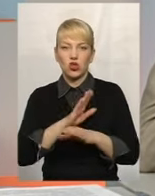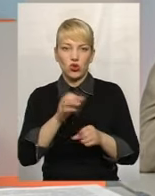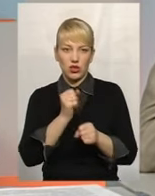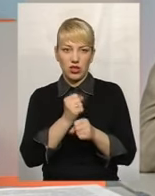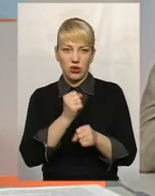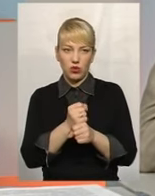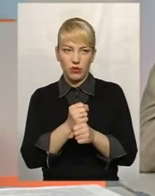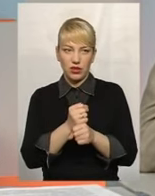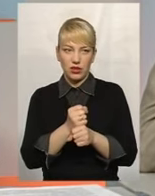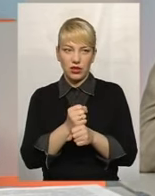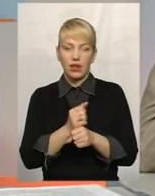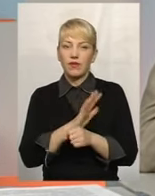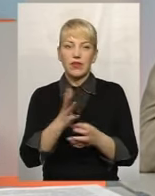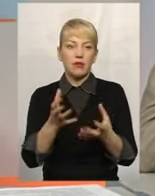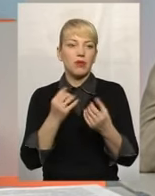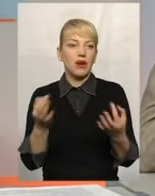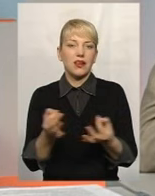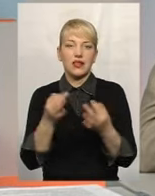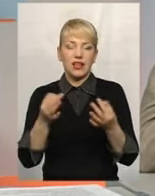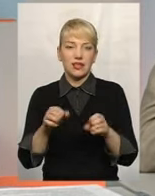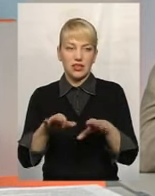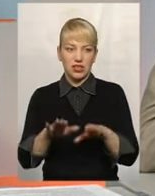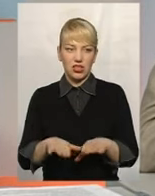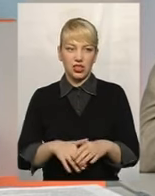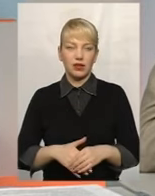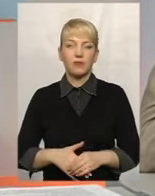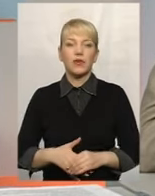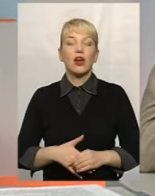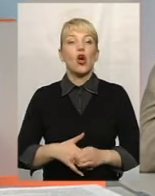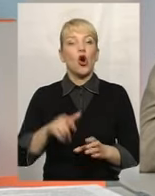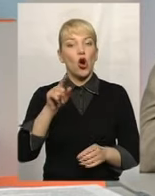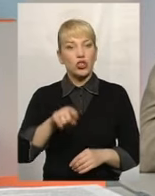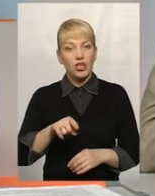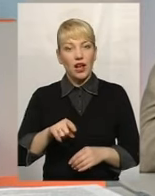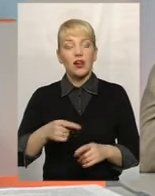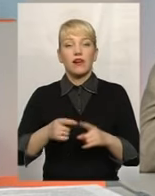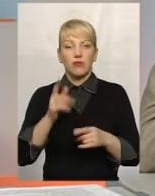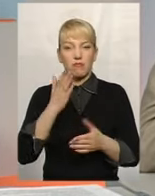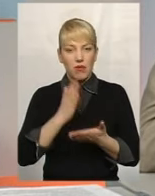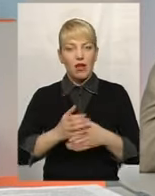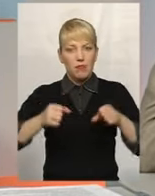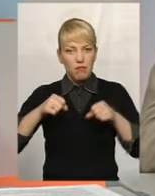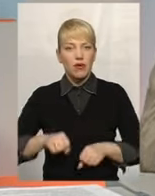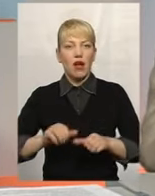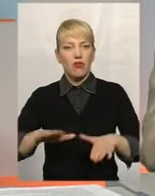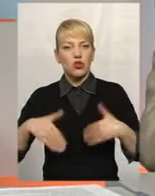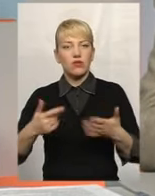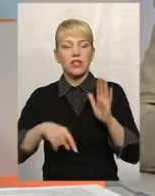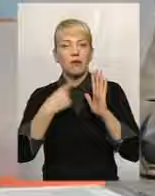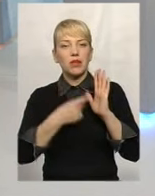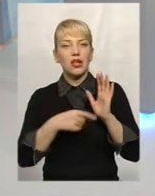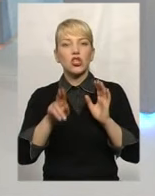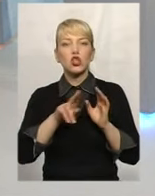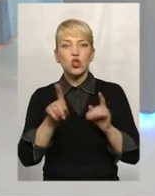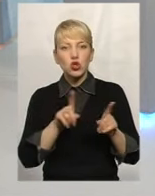заходів і не приймає якихось рішень. Хоча, згідно з повноваженням, він має право ініціювати, принаймні, питання про те, щоб